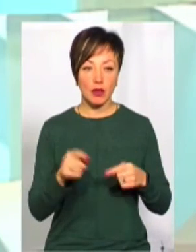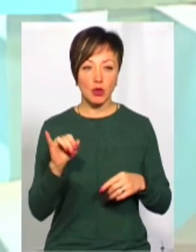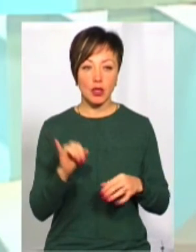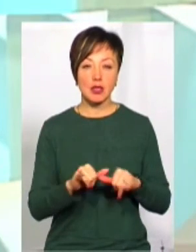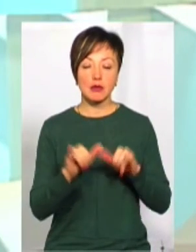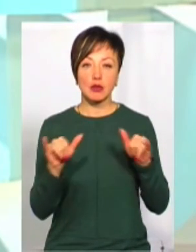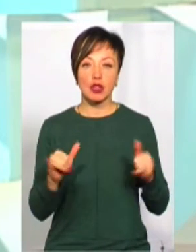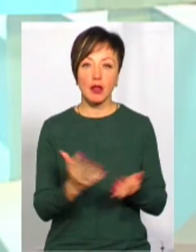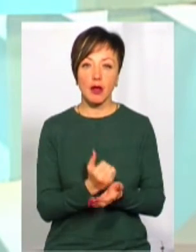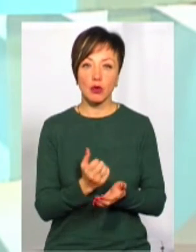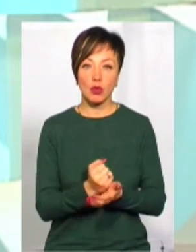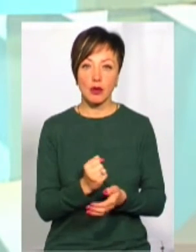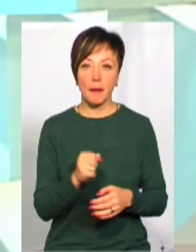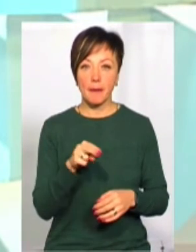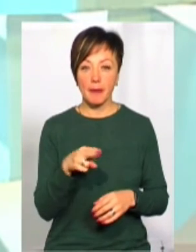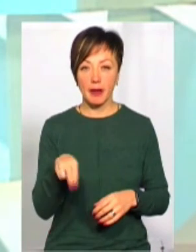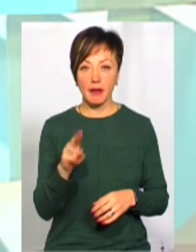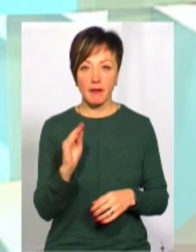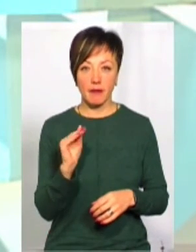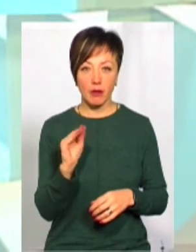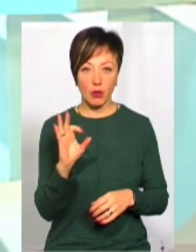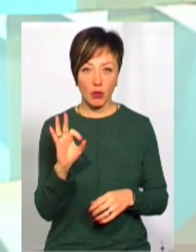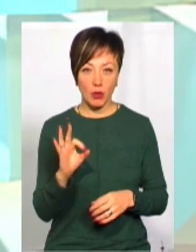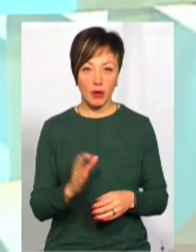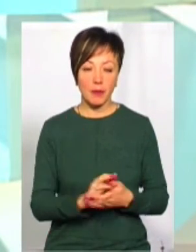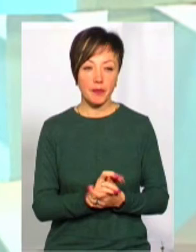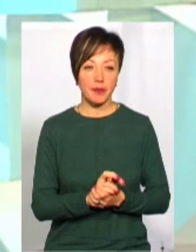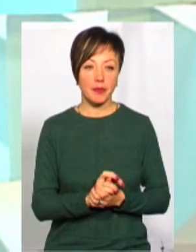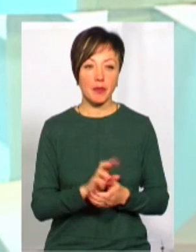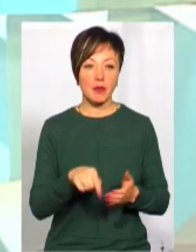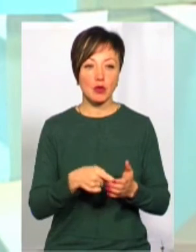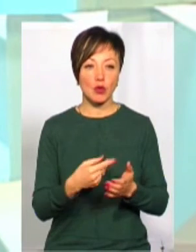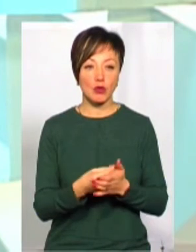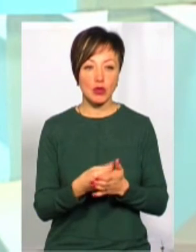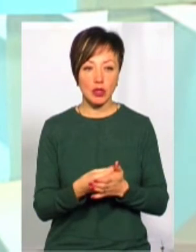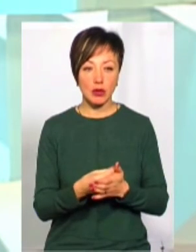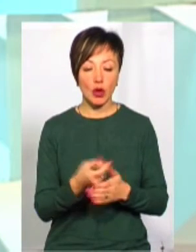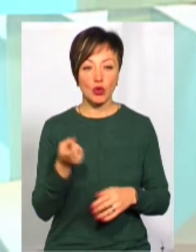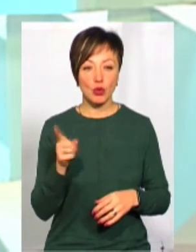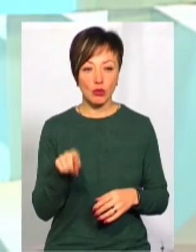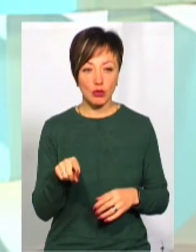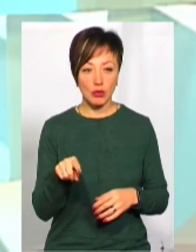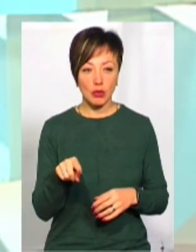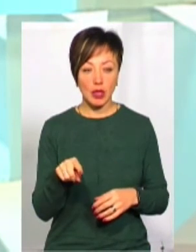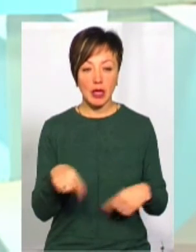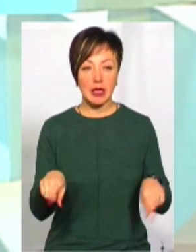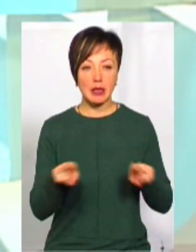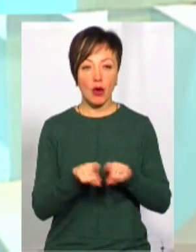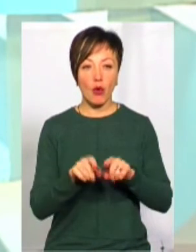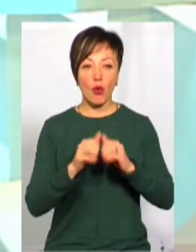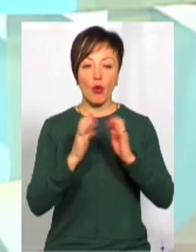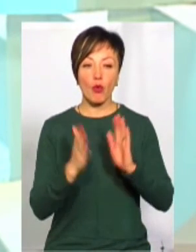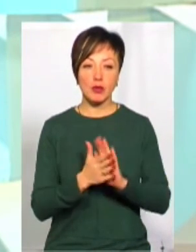збільшення надходжень по ПДФО, податку з доходів фізичних осіб до міського бюджету. Тому такого